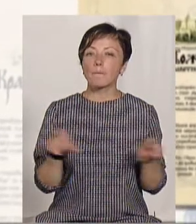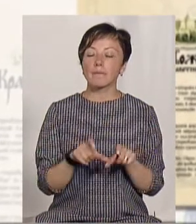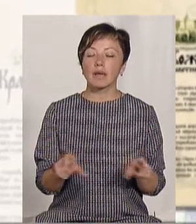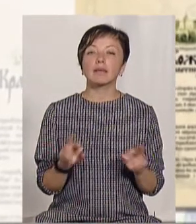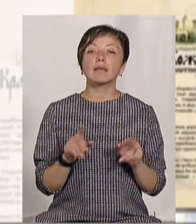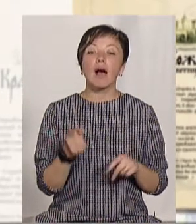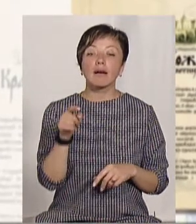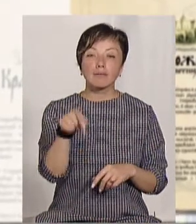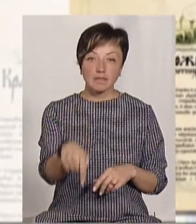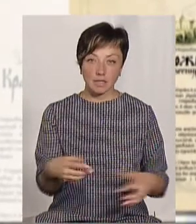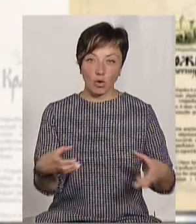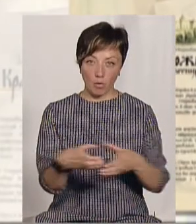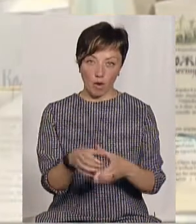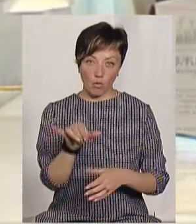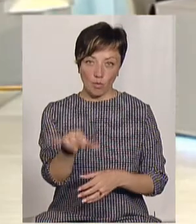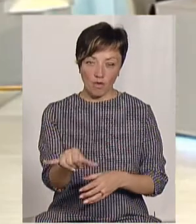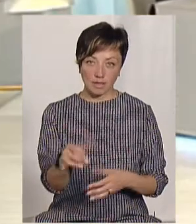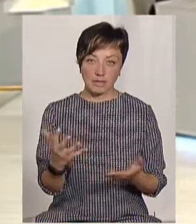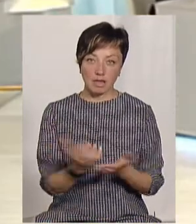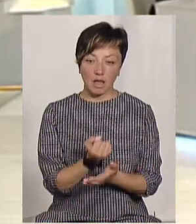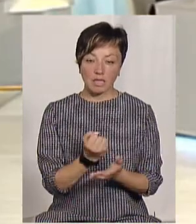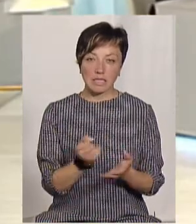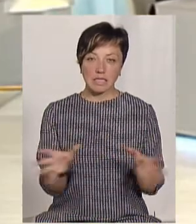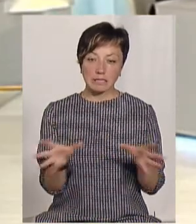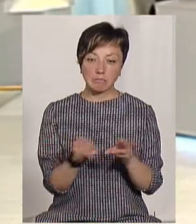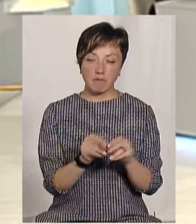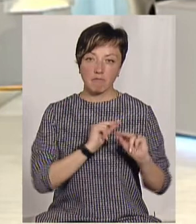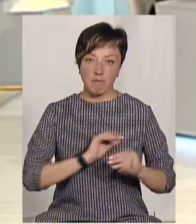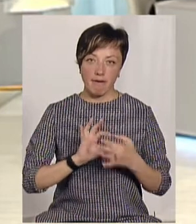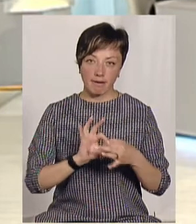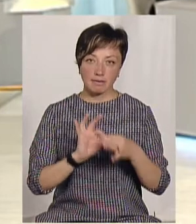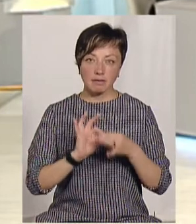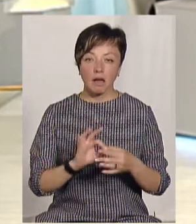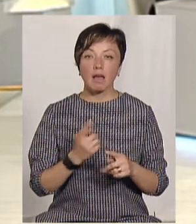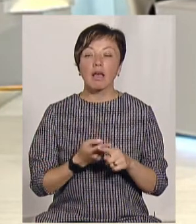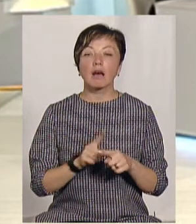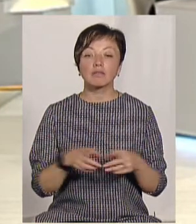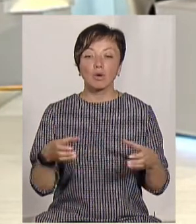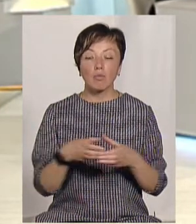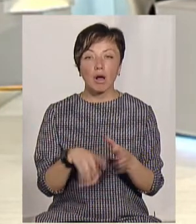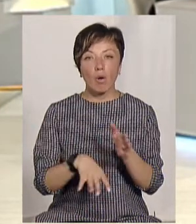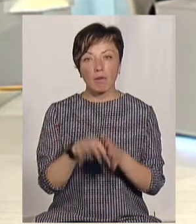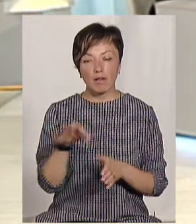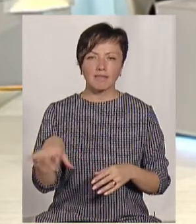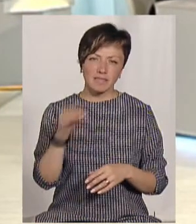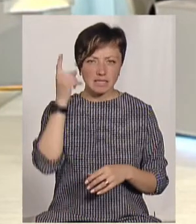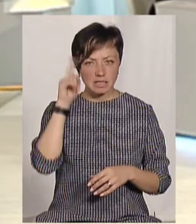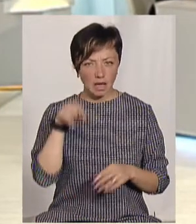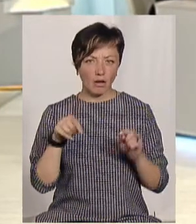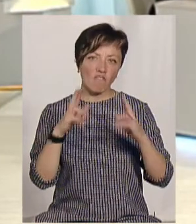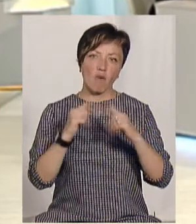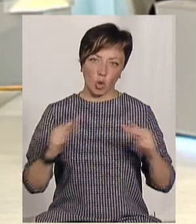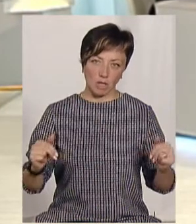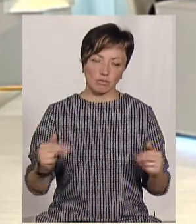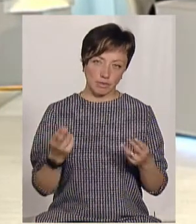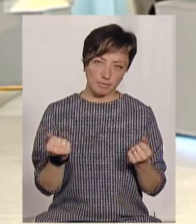у цій громаді у вас склалася співпраця, і як ви в цій громаді обирали? Бо всі знають Меджибіжську